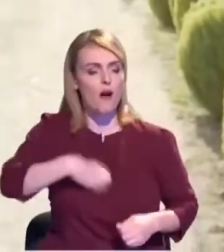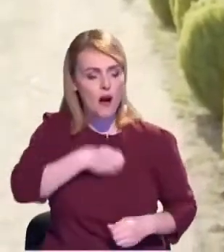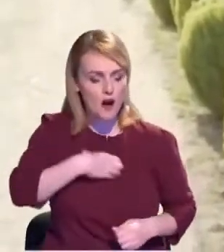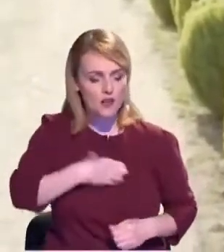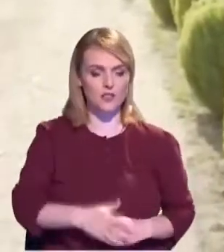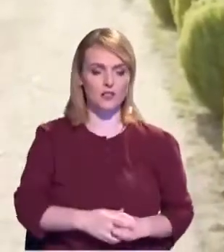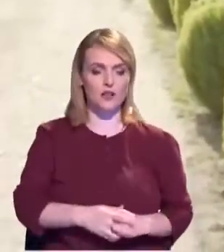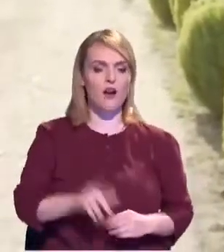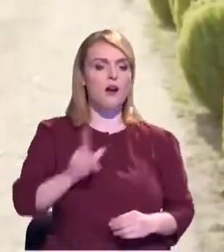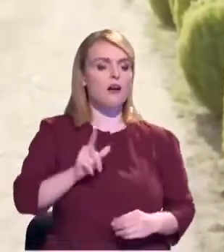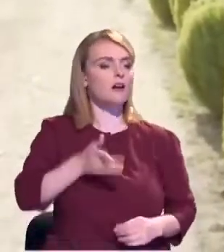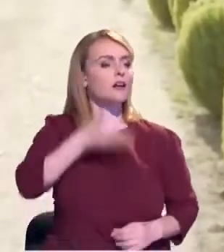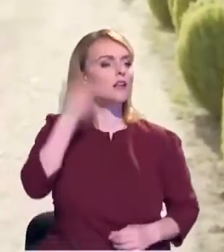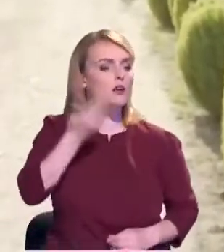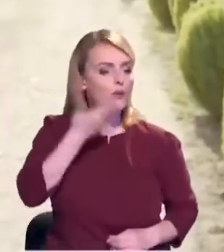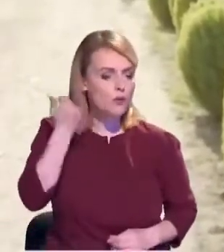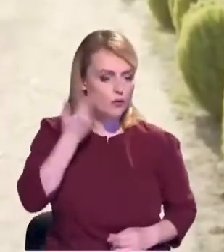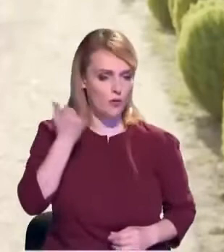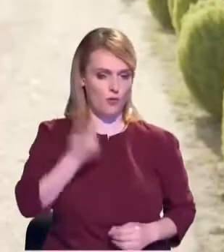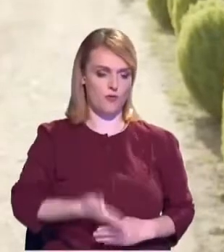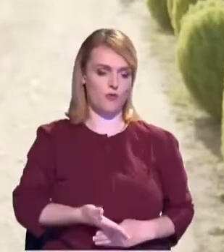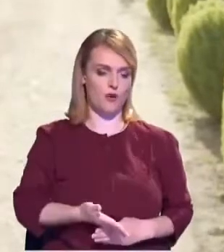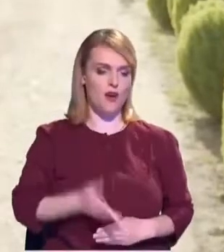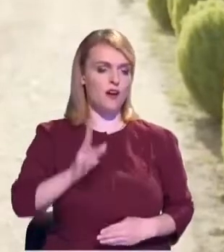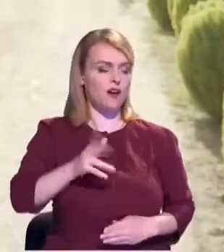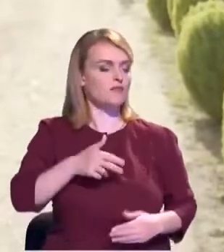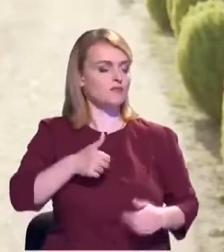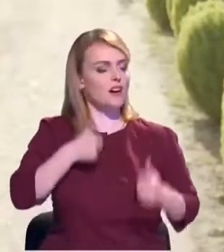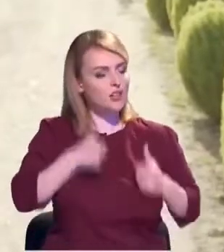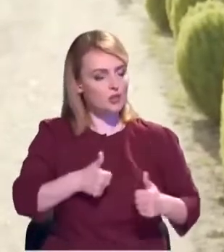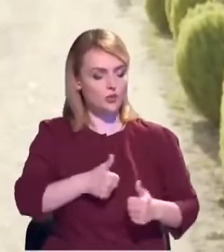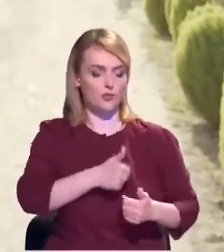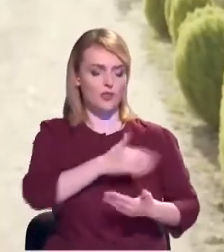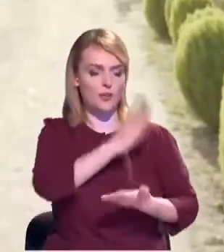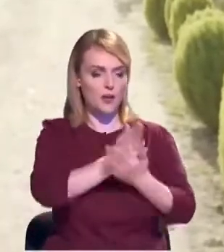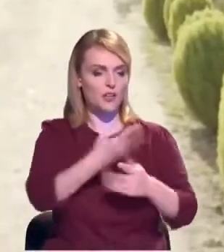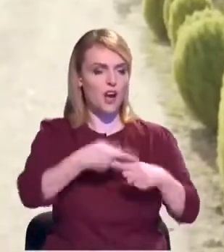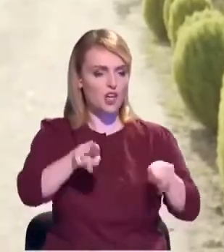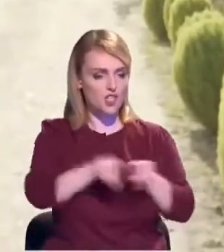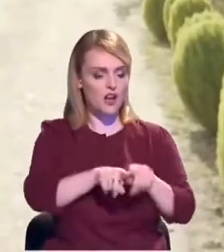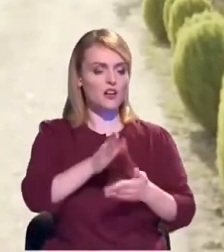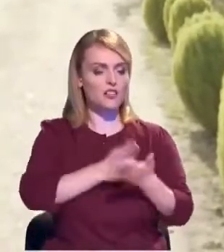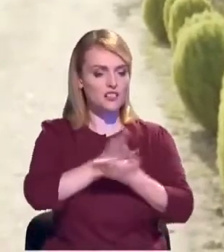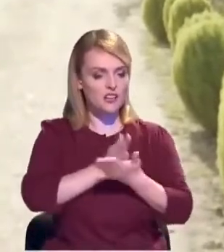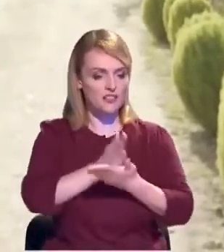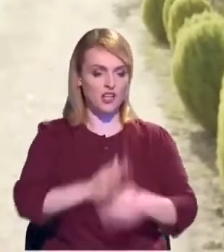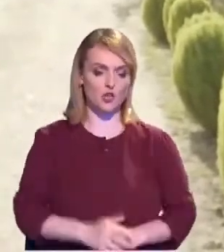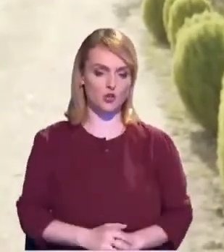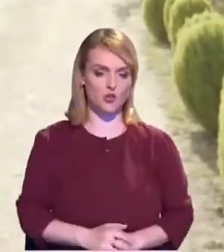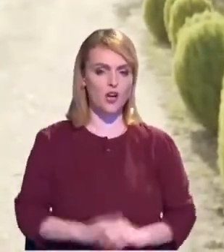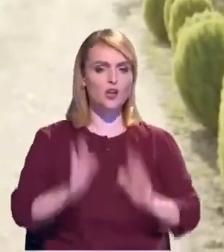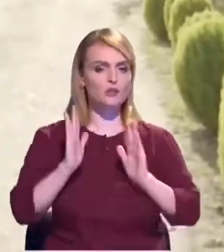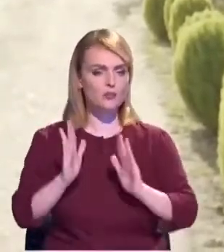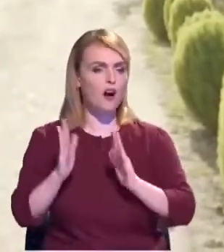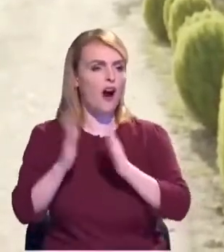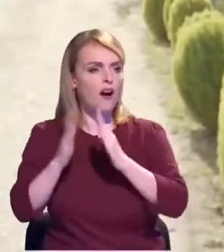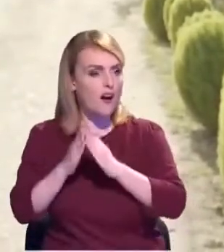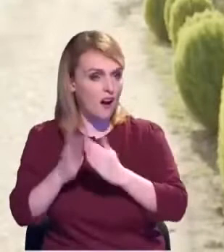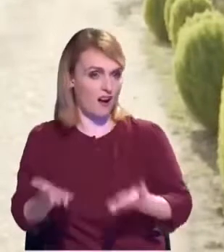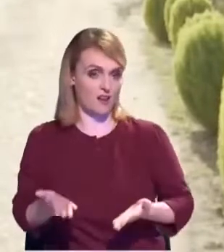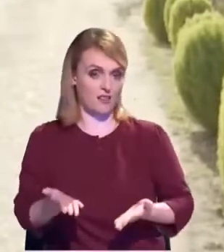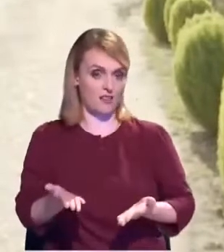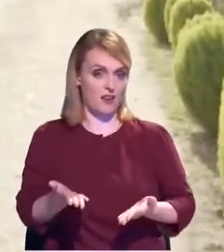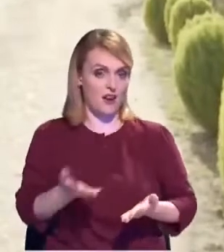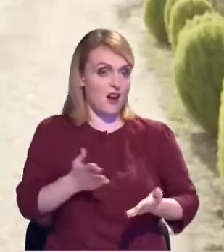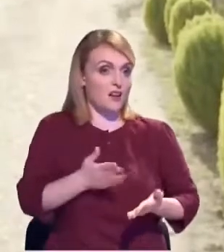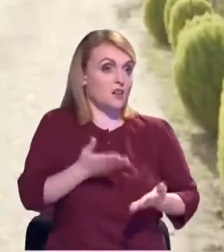despre cât este de ușor și cât este de eficient să ai un serviciu nu atât acasă conectat, cât și